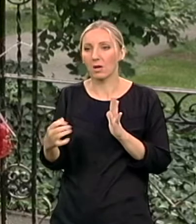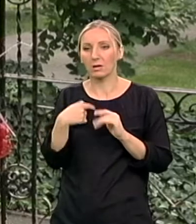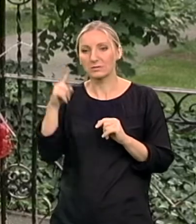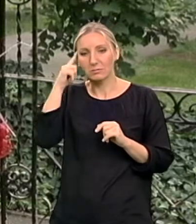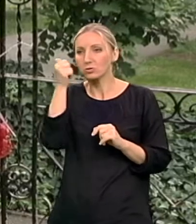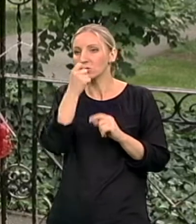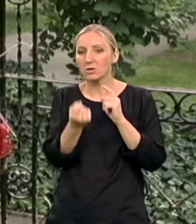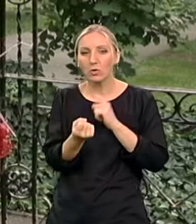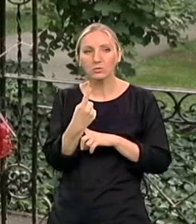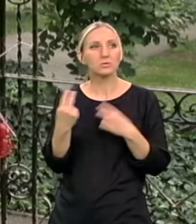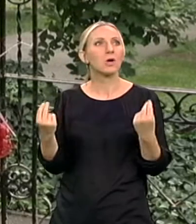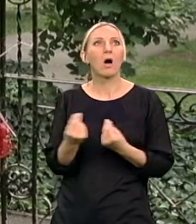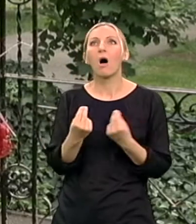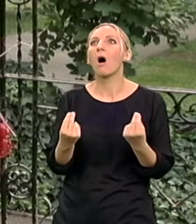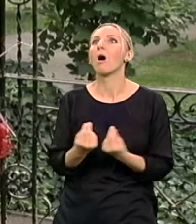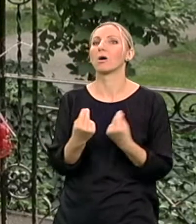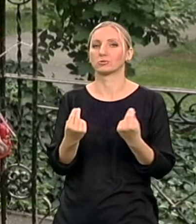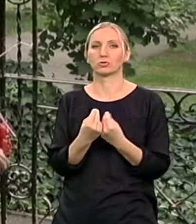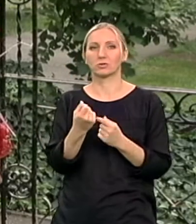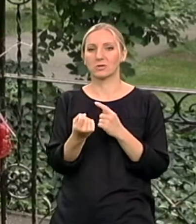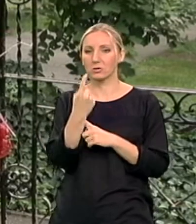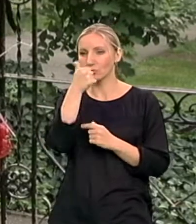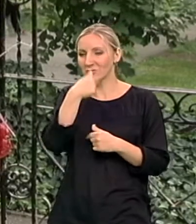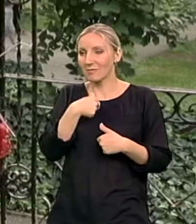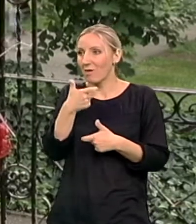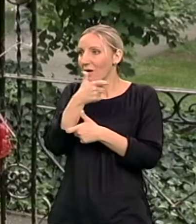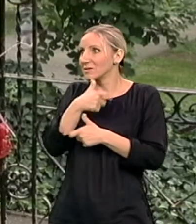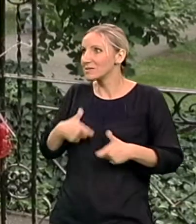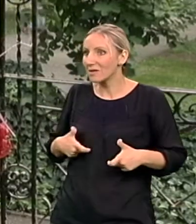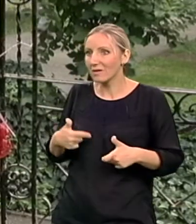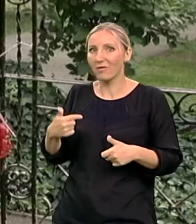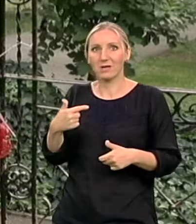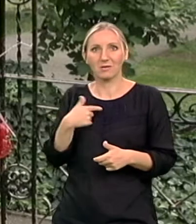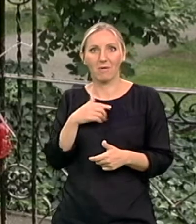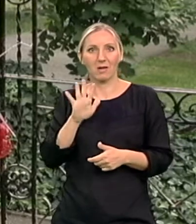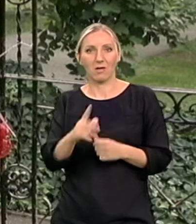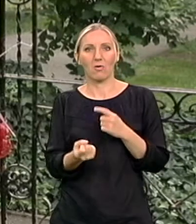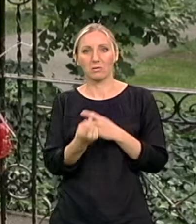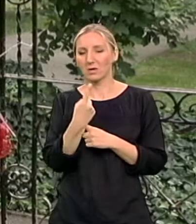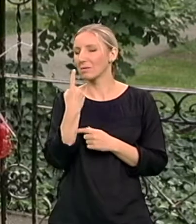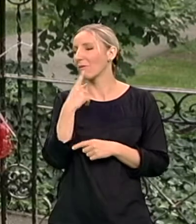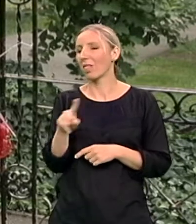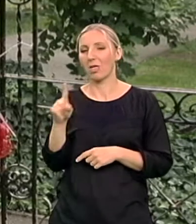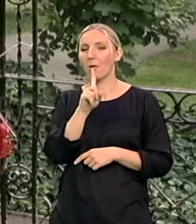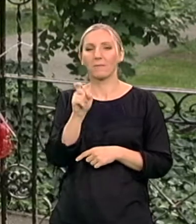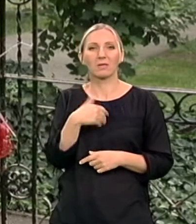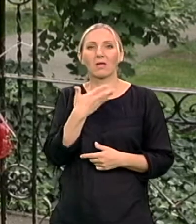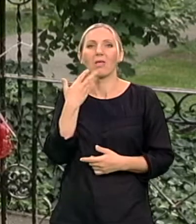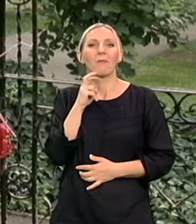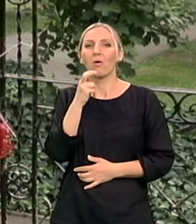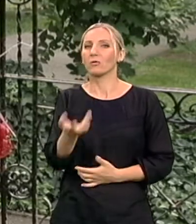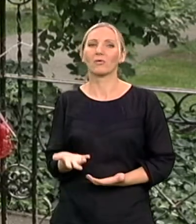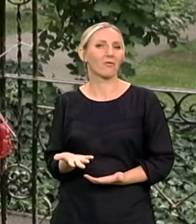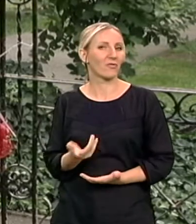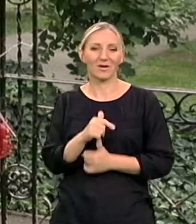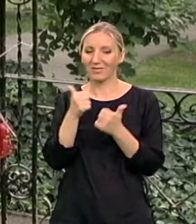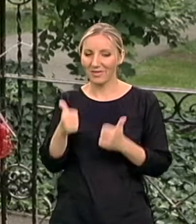desilo. Zbog čega se to meni desilo. Šta sam ja skrivila da mi se to desi. Milion onako nekih pitanja na kojih prosto nema odgovore. Ni